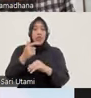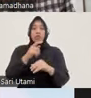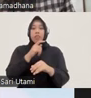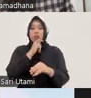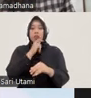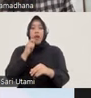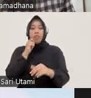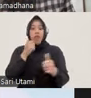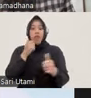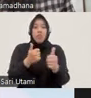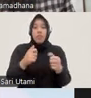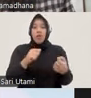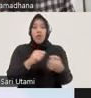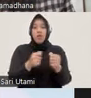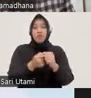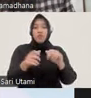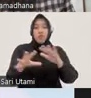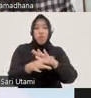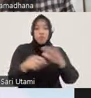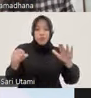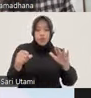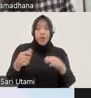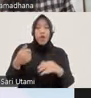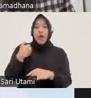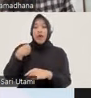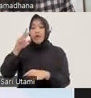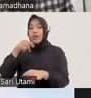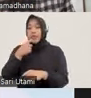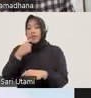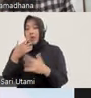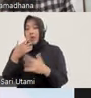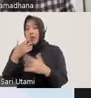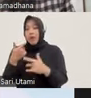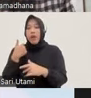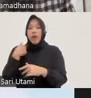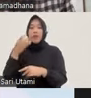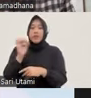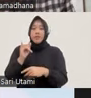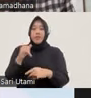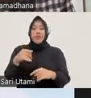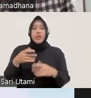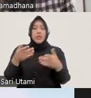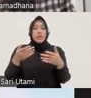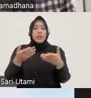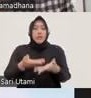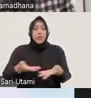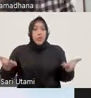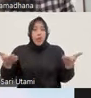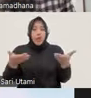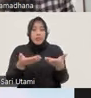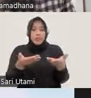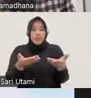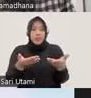Belum lagi, ada cenderung fenomena the blue wall of